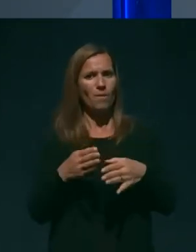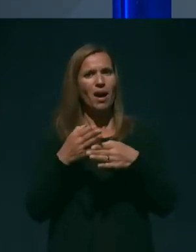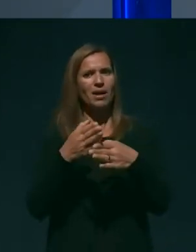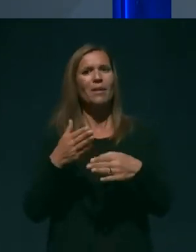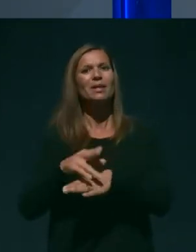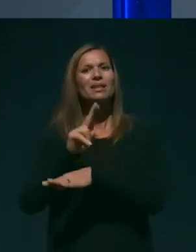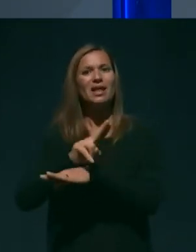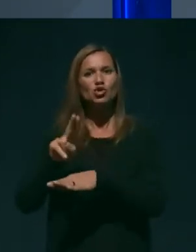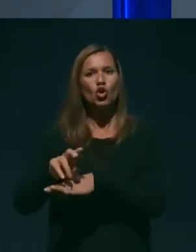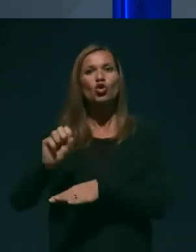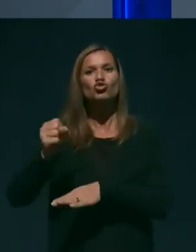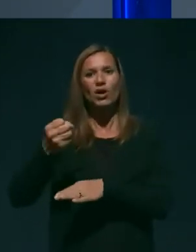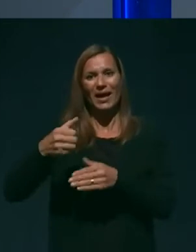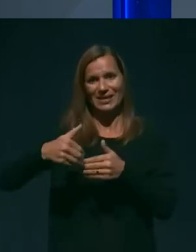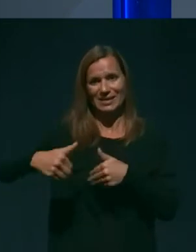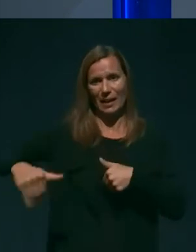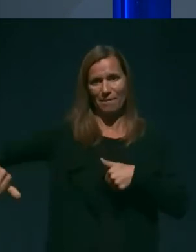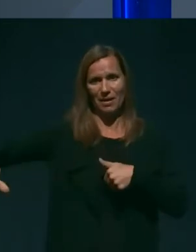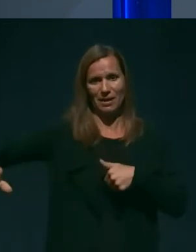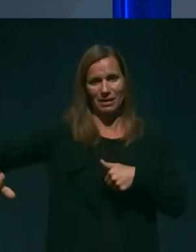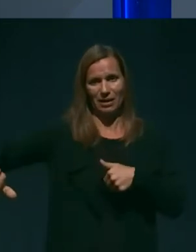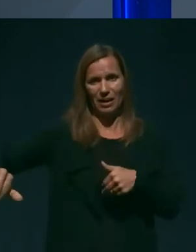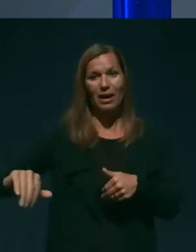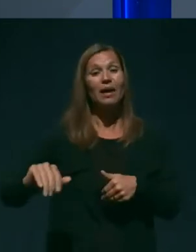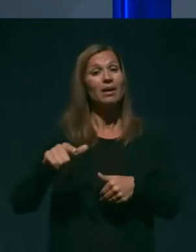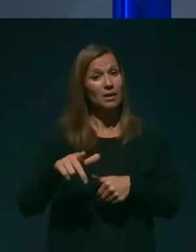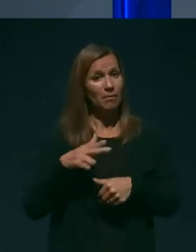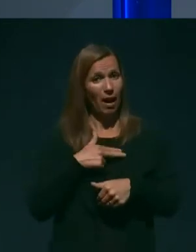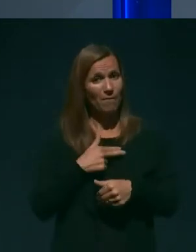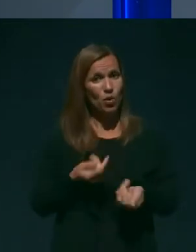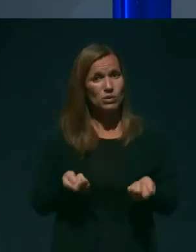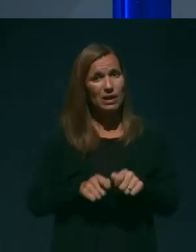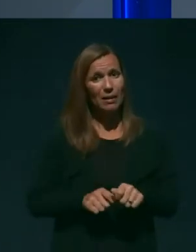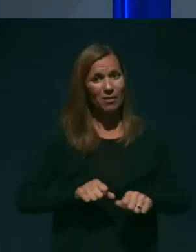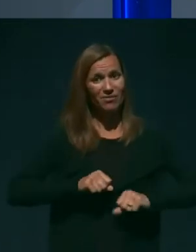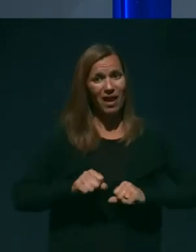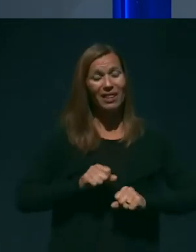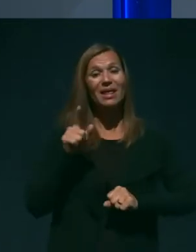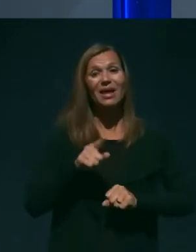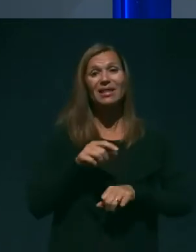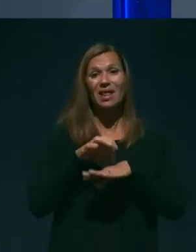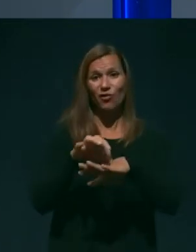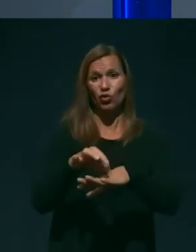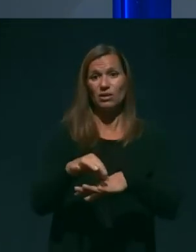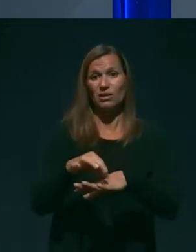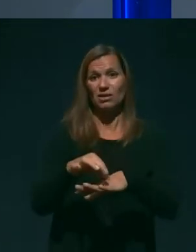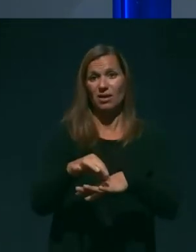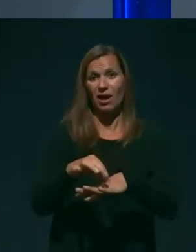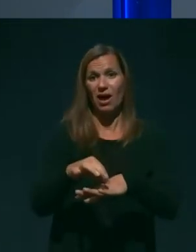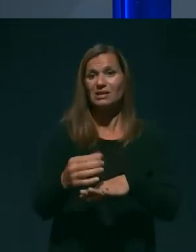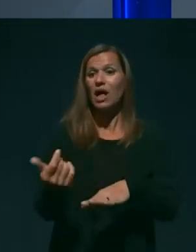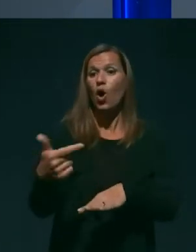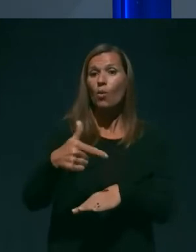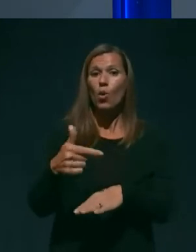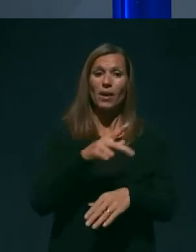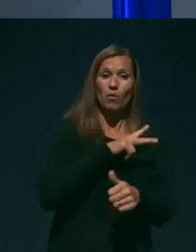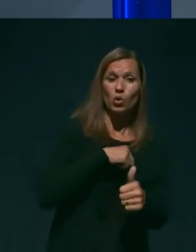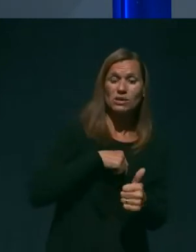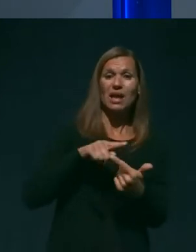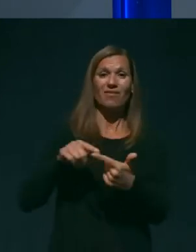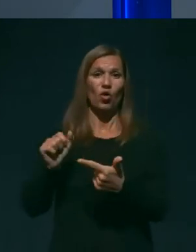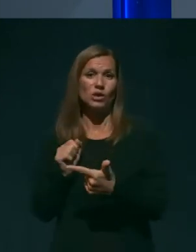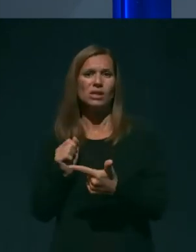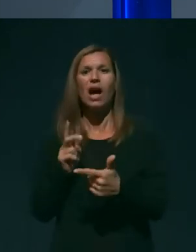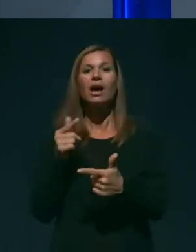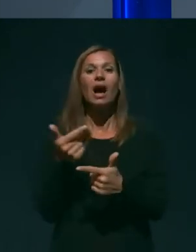meje. Zato seveda imamo sklep vlade in seveda navodila tako enim in drugim, kako postopati in kakšna